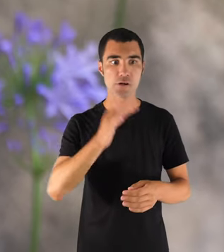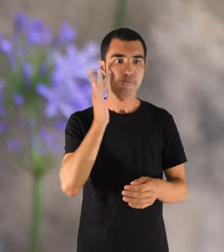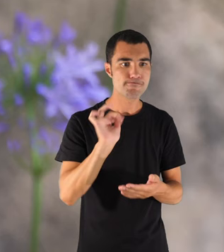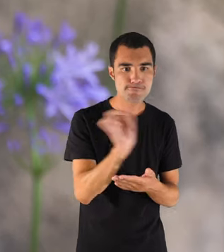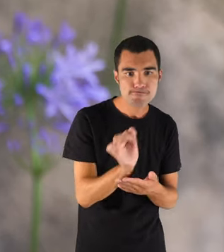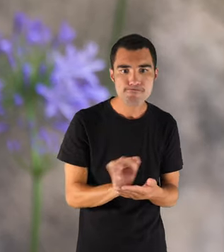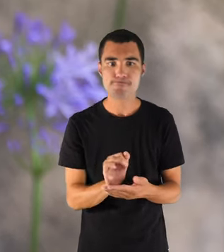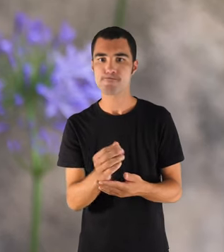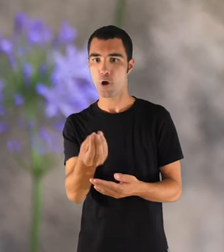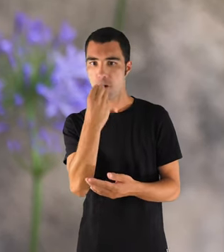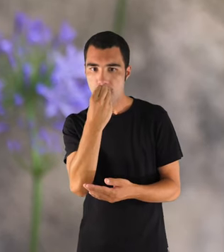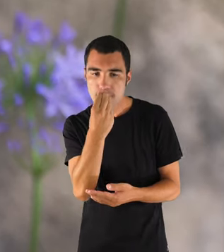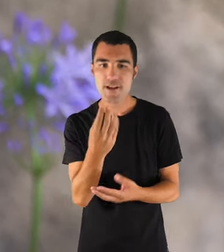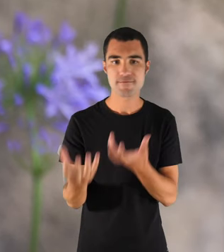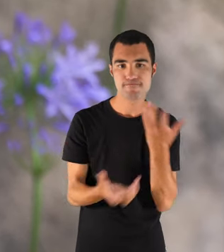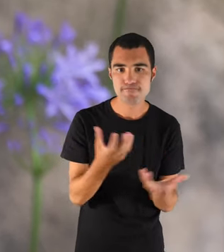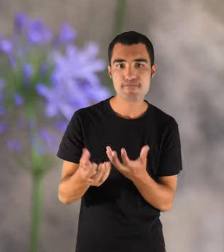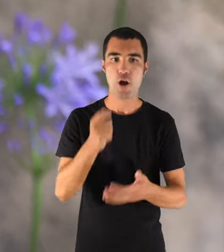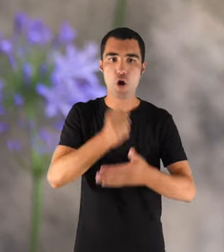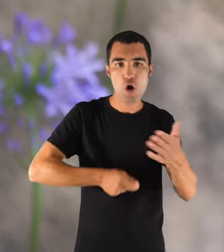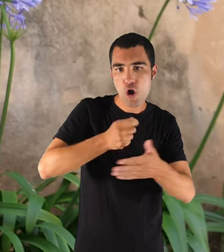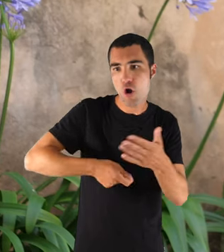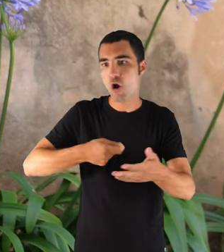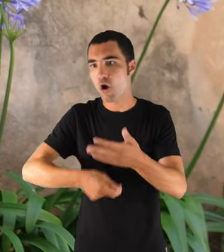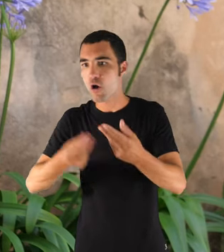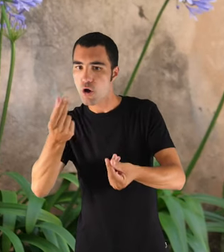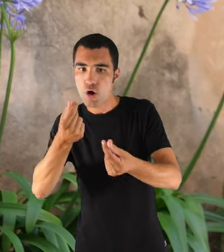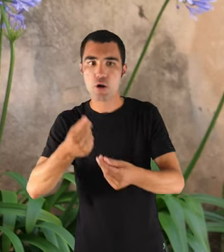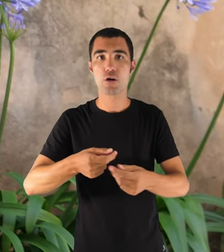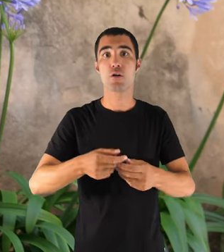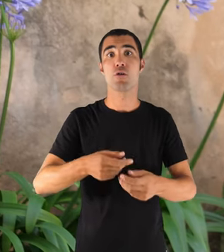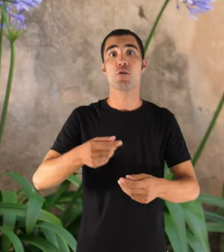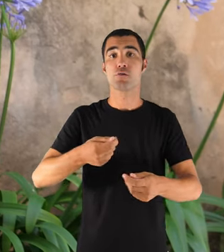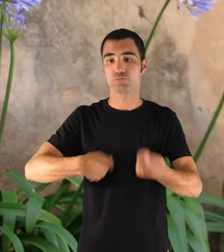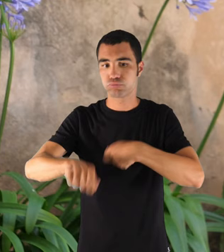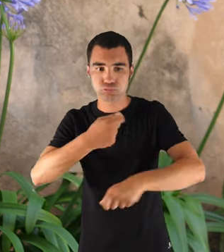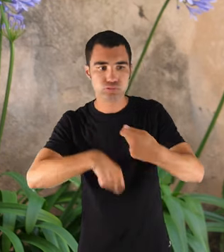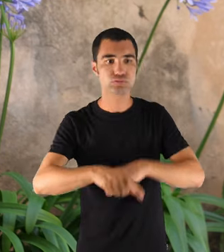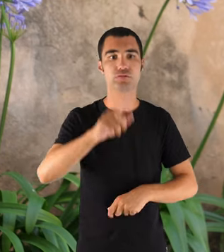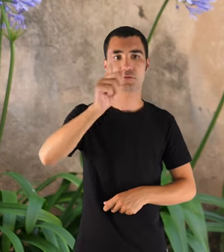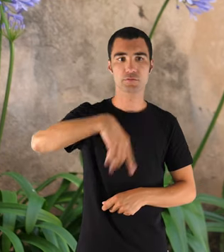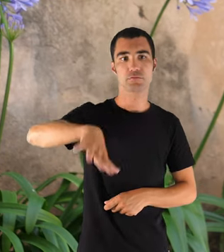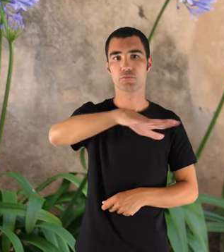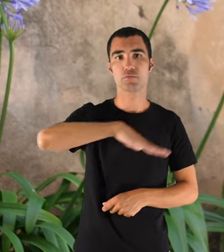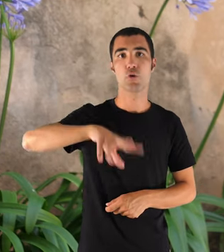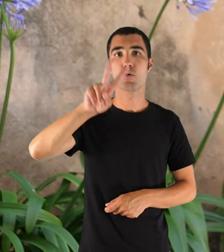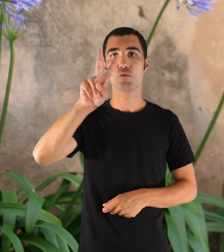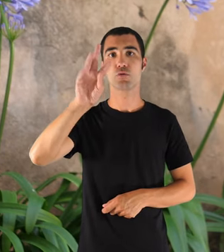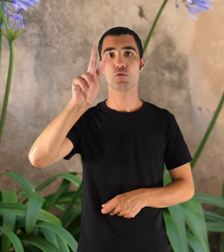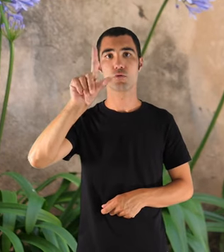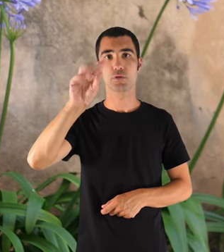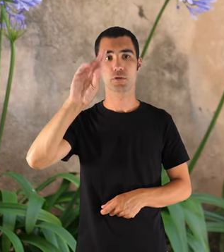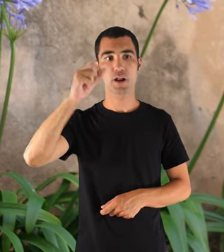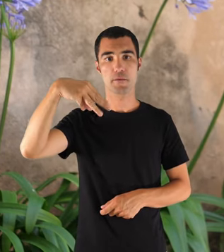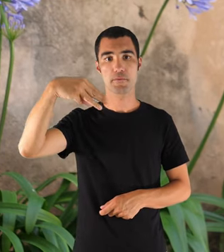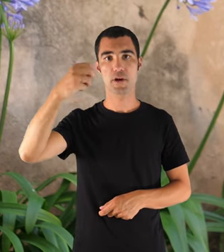menjar, anàvem a comprar, tot el que fos. Hi havia submarinos, hi havia el Miranda, que quasi sempre estava aquí,